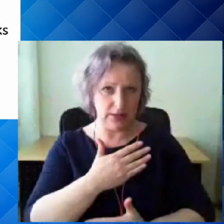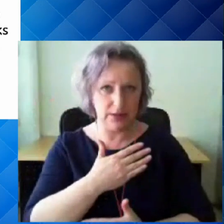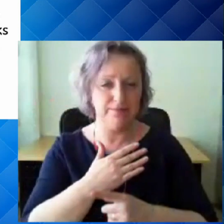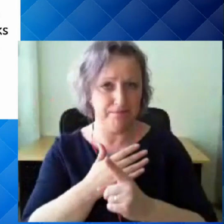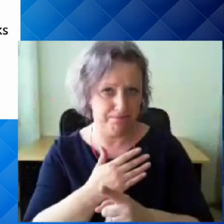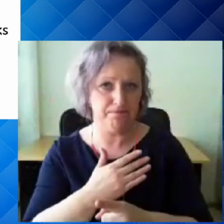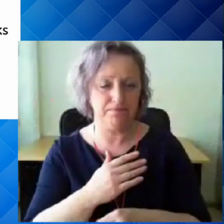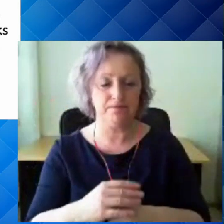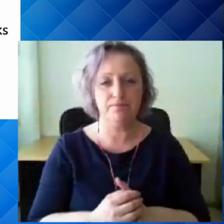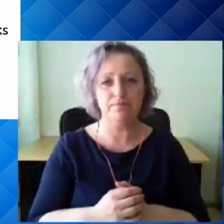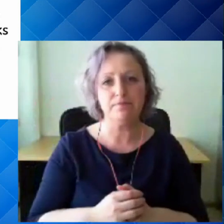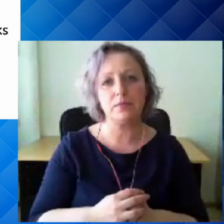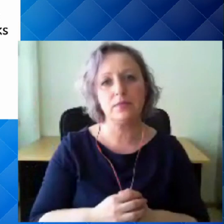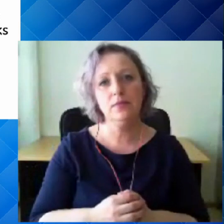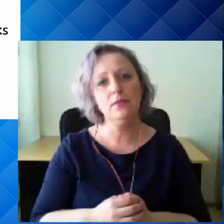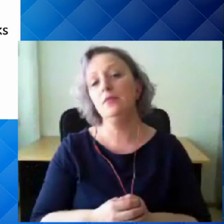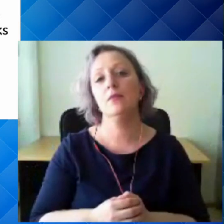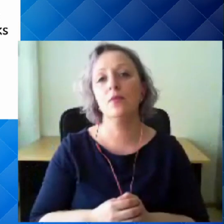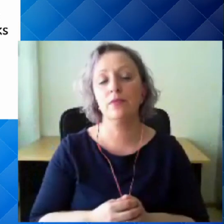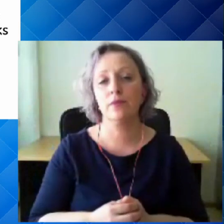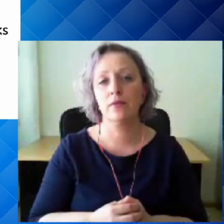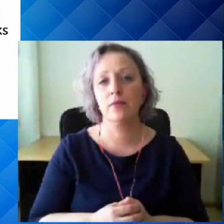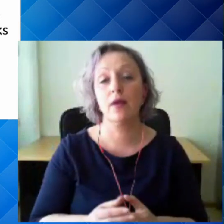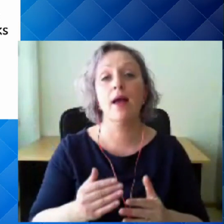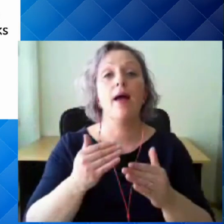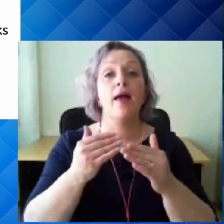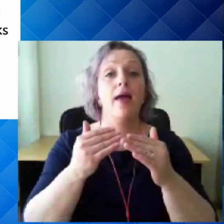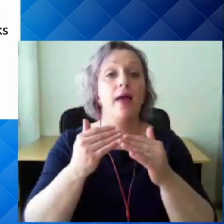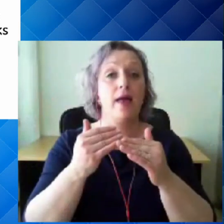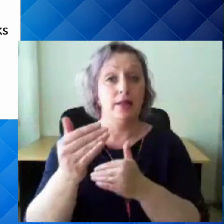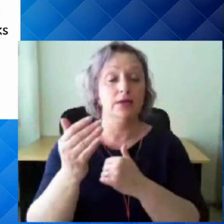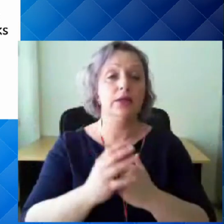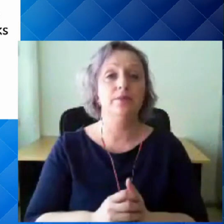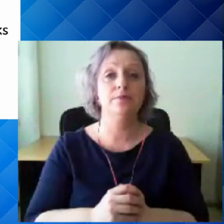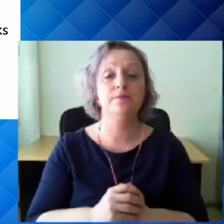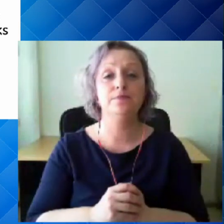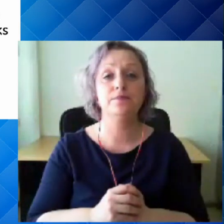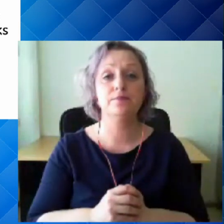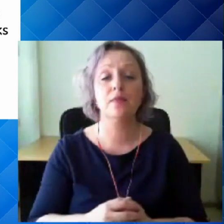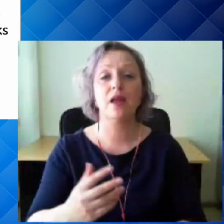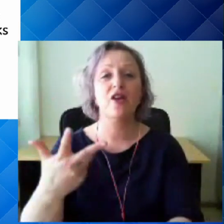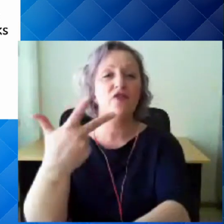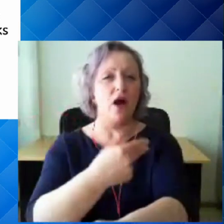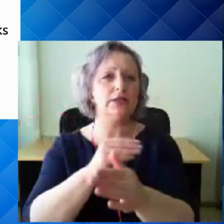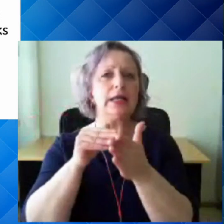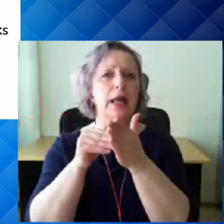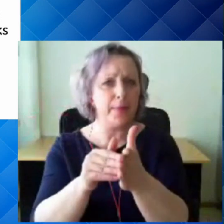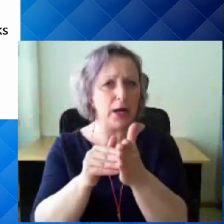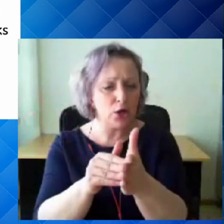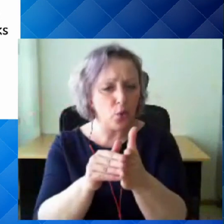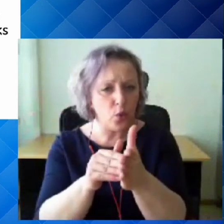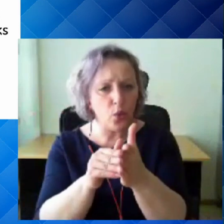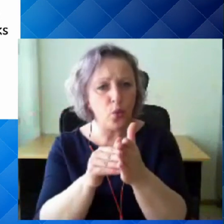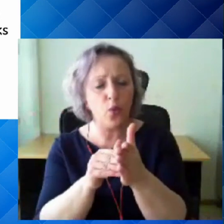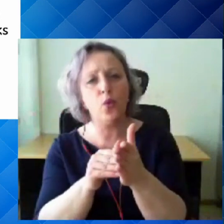tootjapoolt ette nähtud. Edasi, vaktsiini mõju võib vähendada